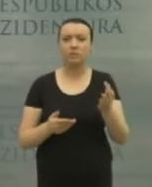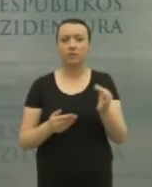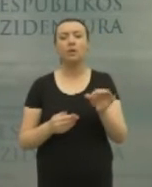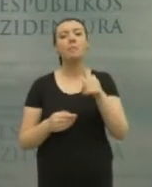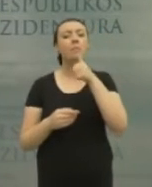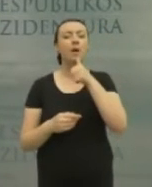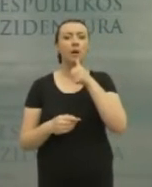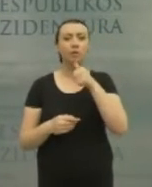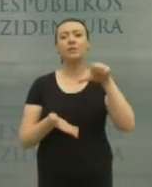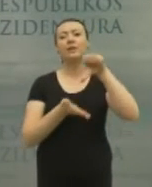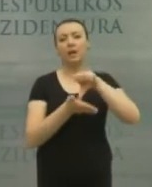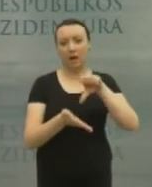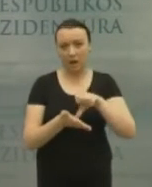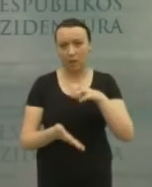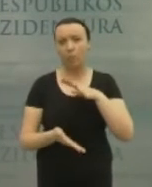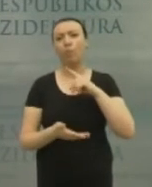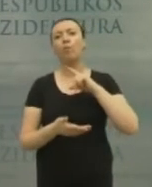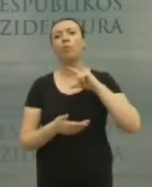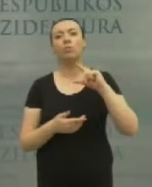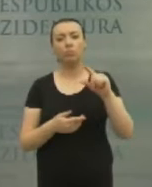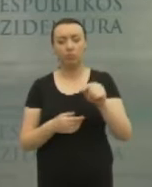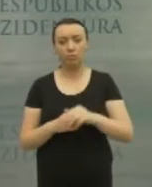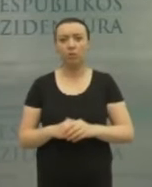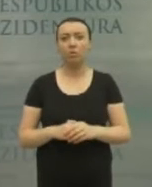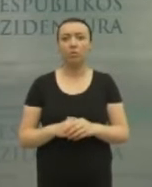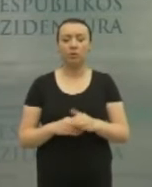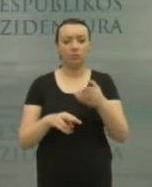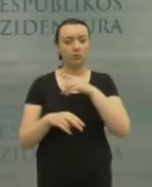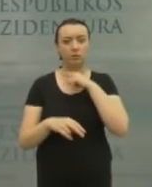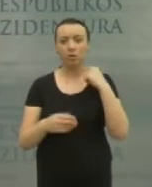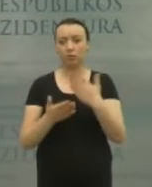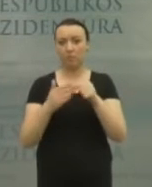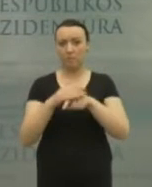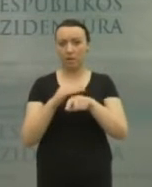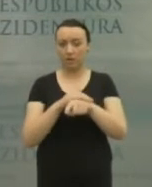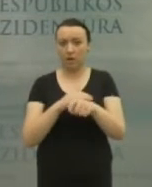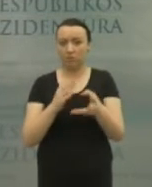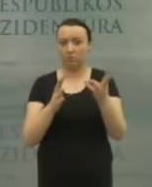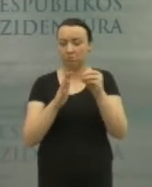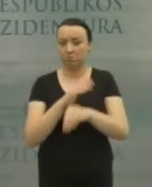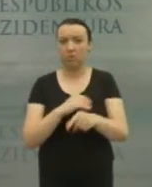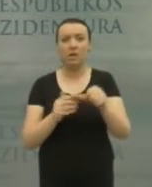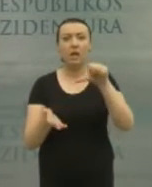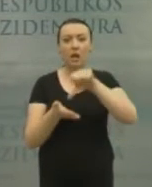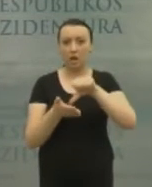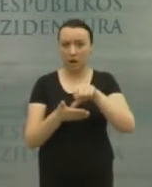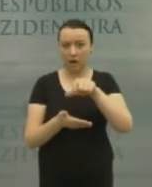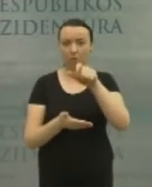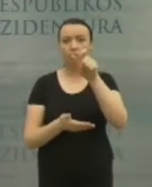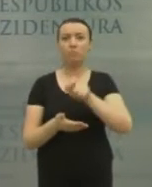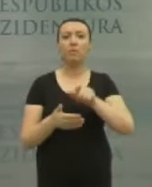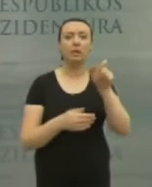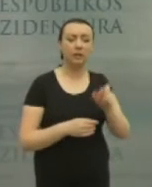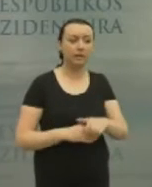migrantų, pirmiausia, žinoma, su Iraku, kadangi du trešdaliai žmonių kirtų su sienai nelegaliai yra Irako piliečiai, bent jau taip jie